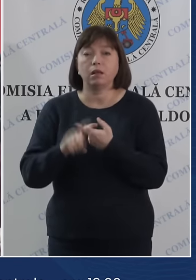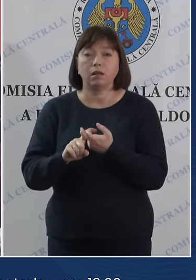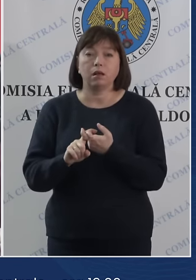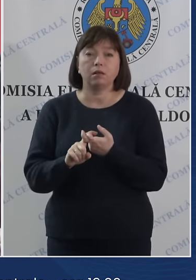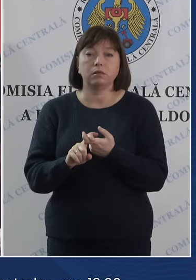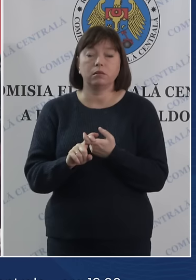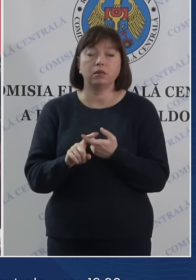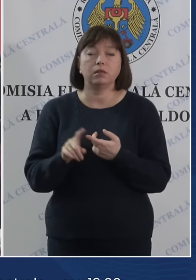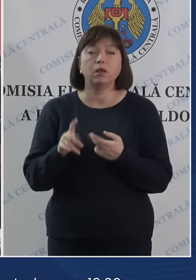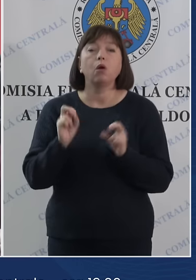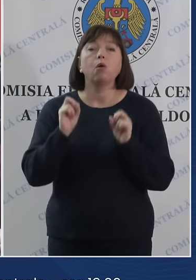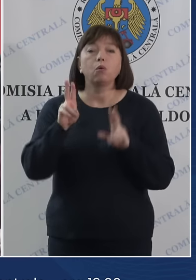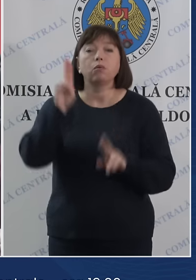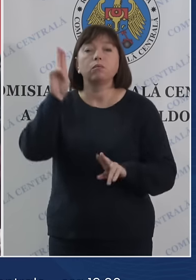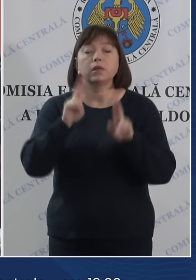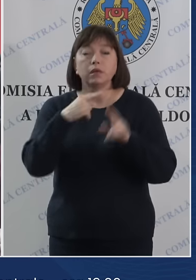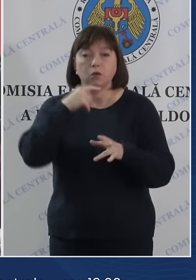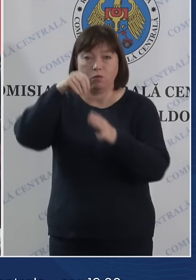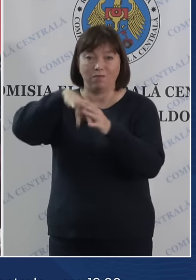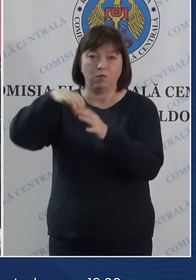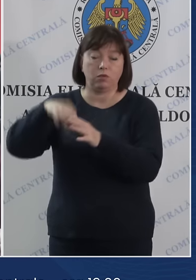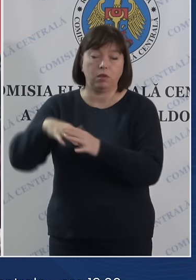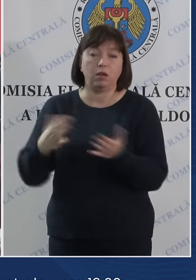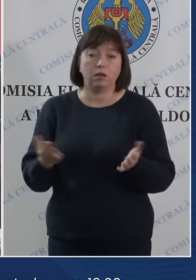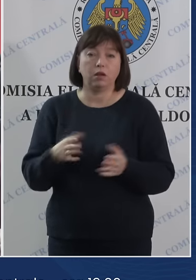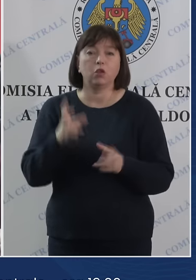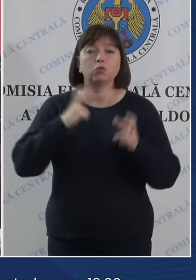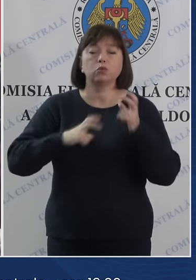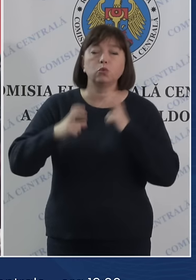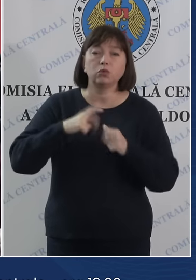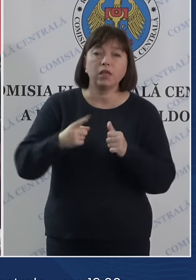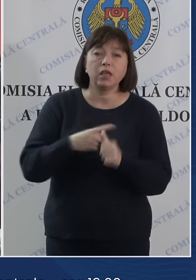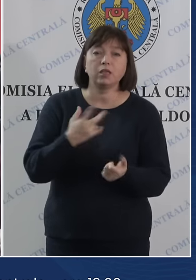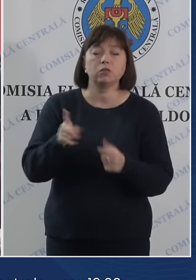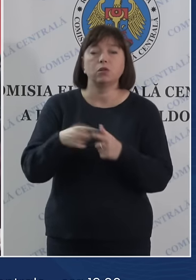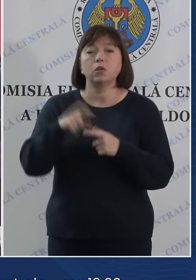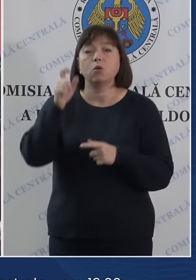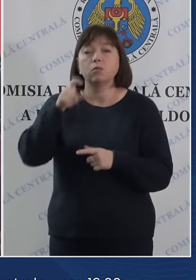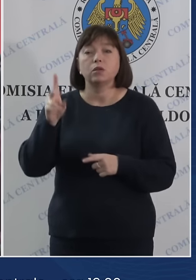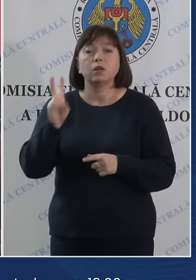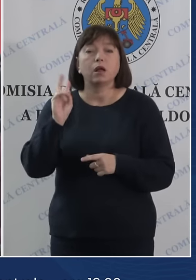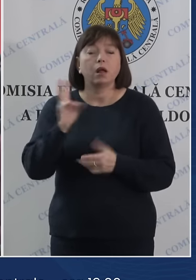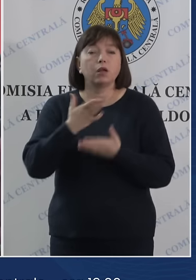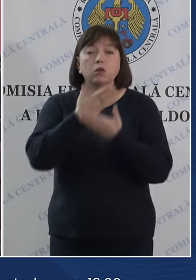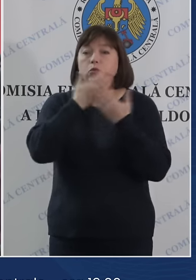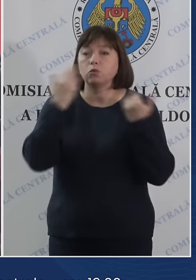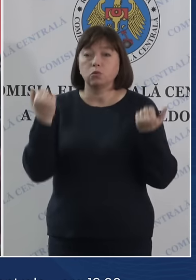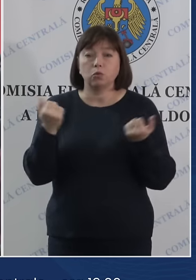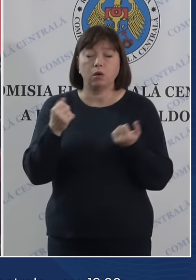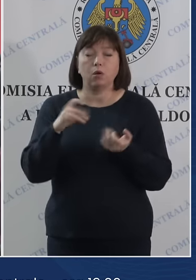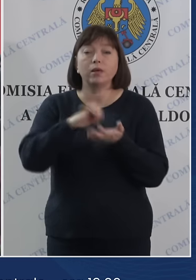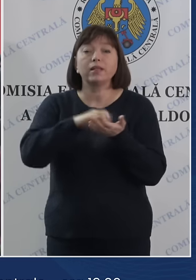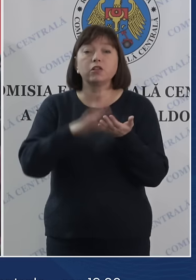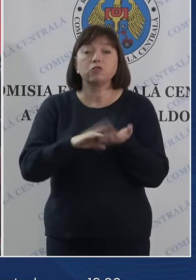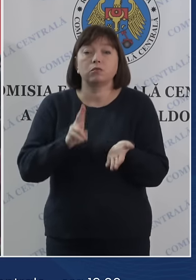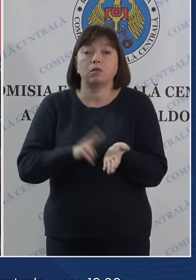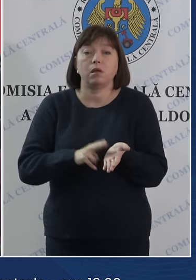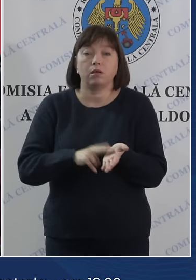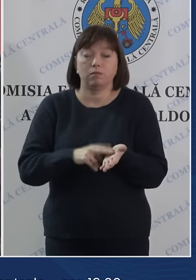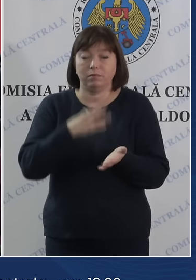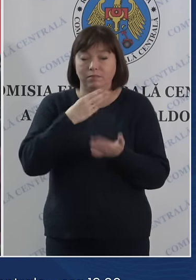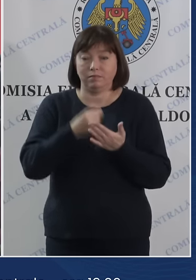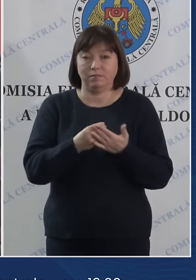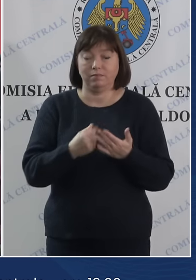modalitatea de votare a studenților sau a persoanelor care nu au înregistrare la domiciliu.